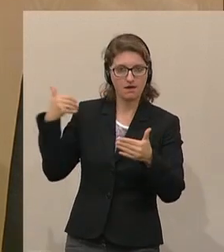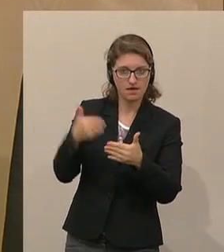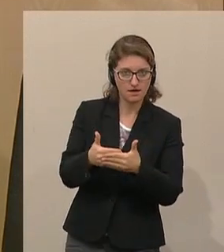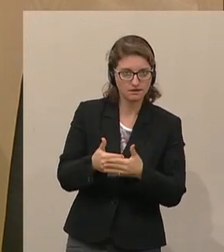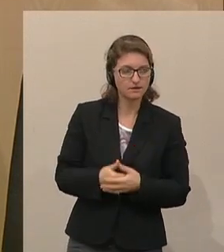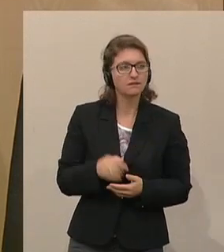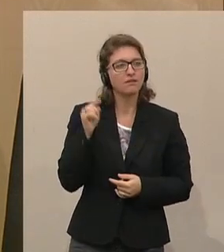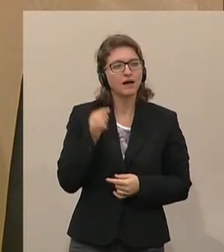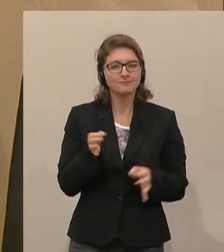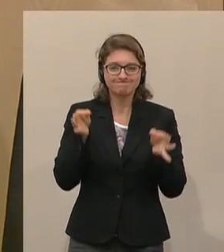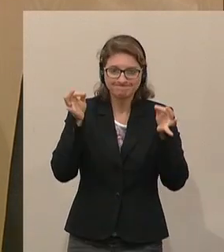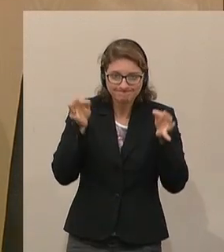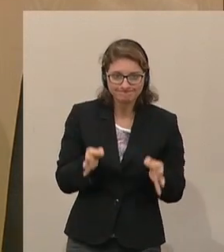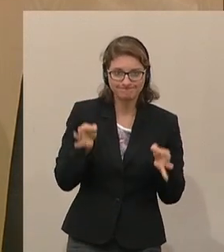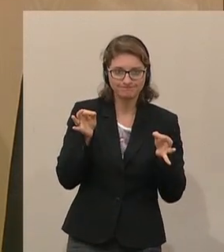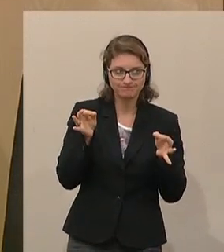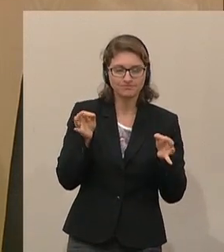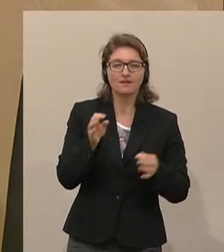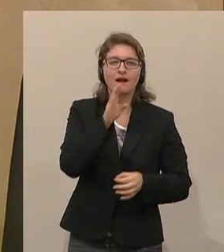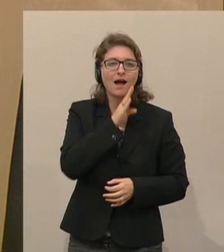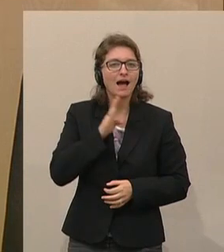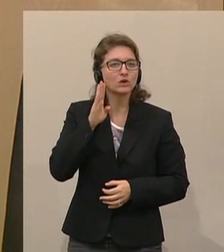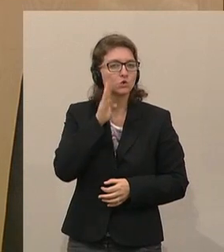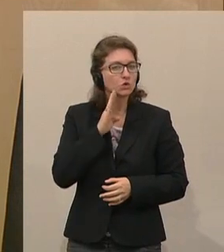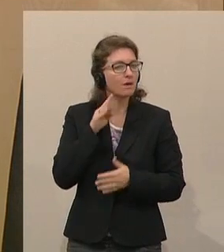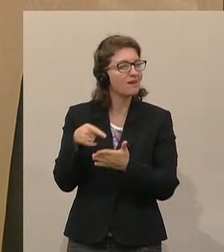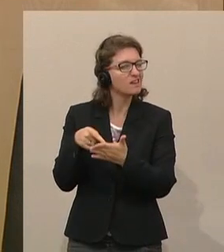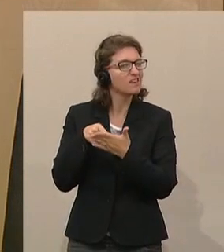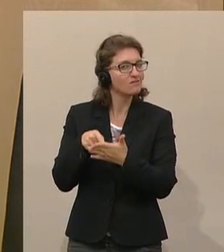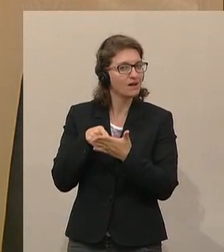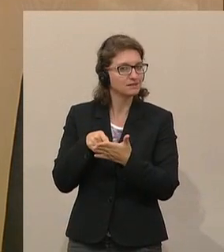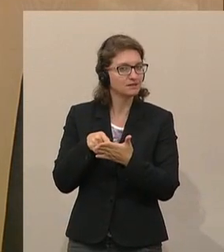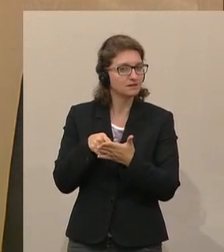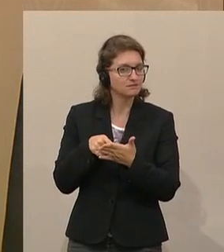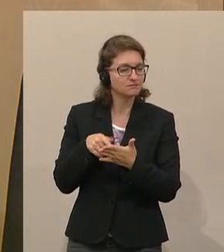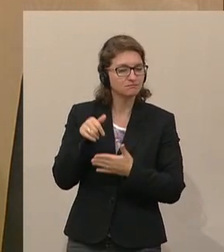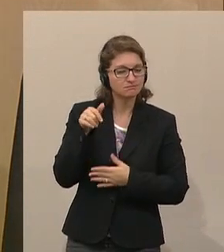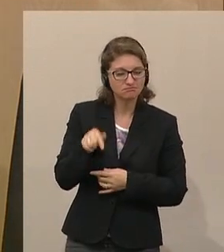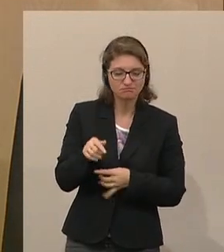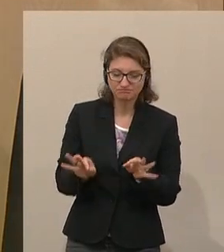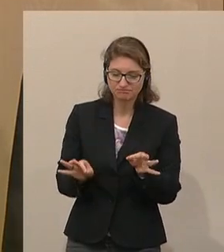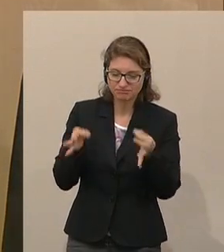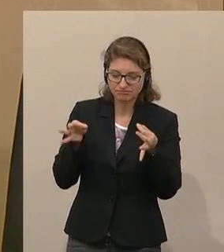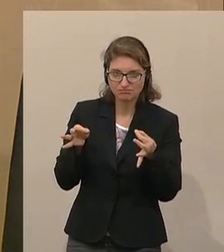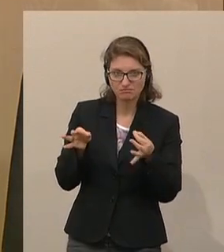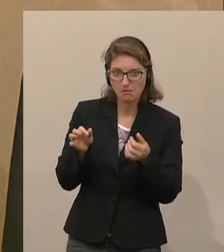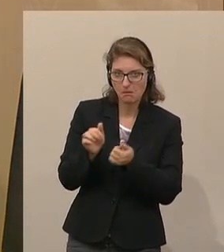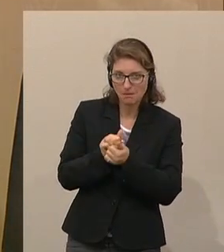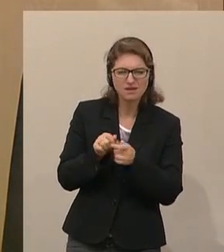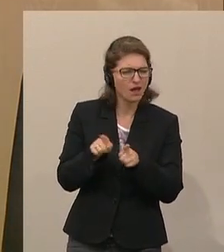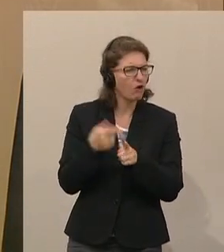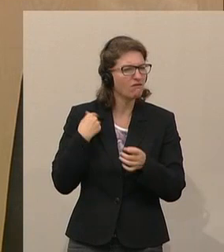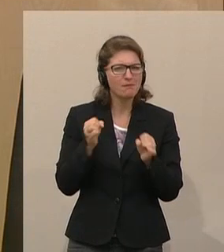konkrete, jetzt sind wir wieder bei anonymen Hinweisen eines Papiers, das offenbar auch an Medien